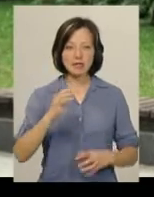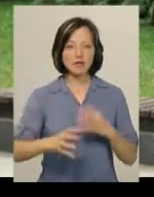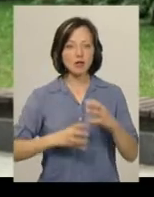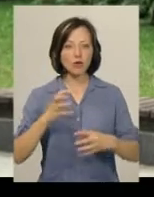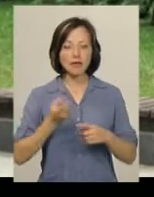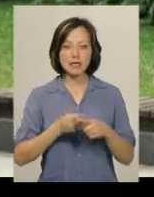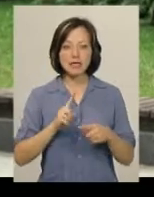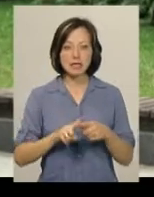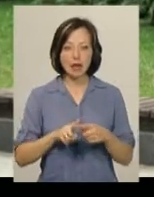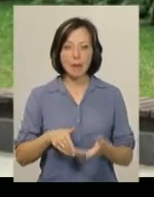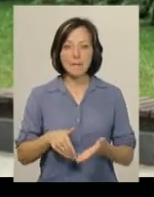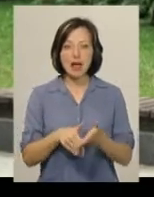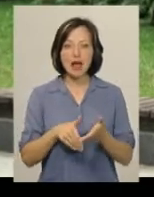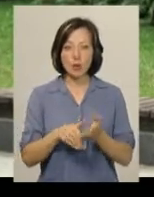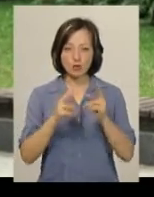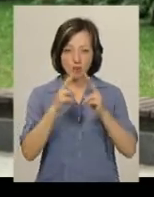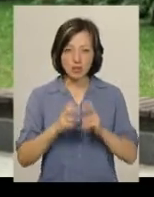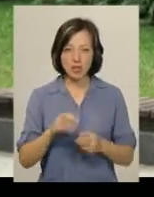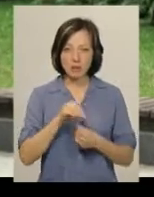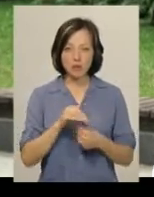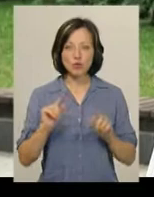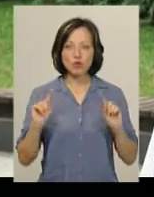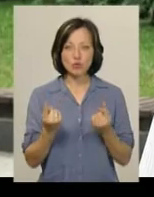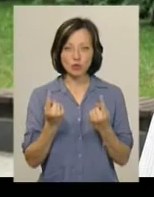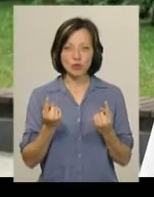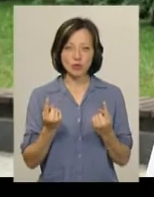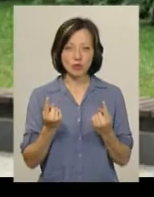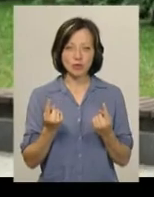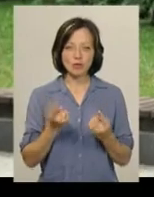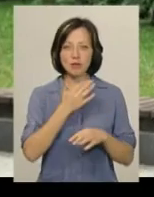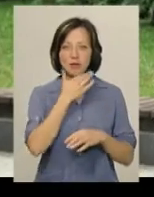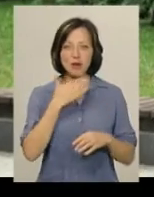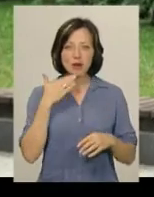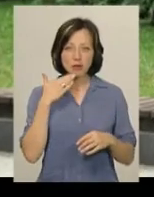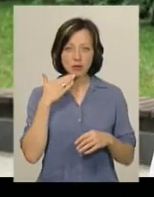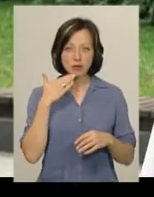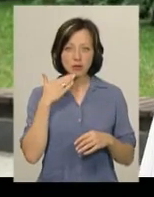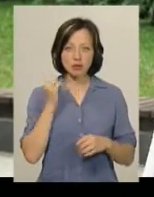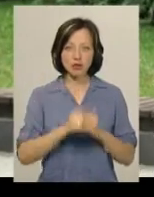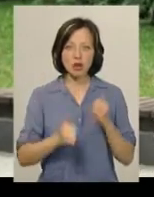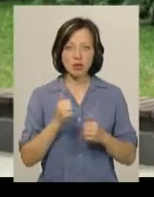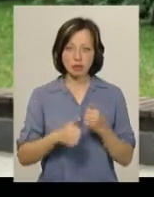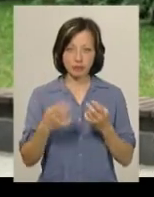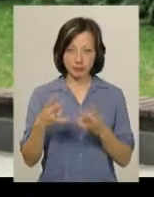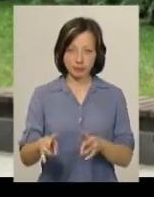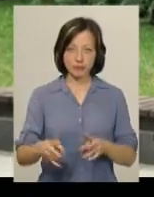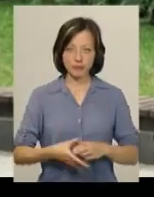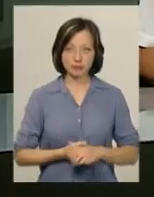ця діагностика в значній мірі, в великій кількості, вона дуже часто не спрацьовує.